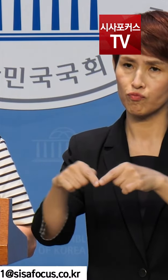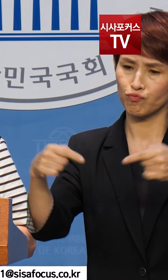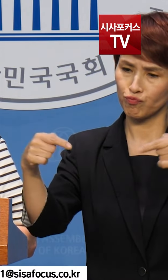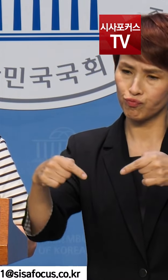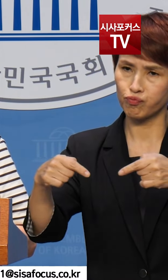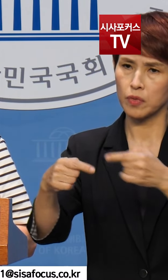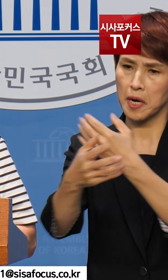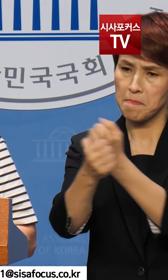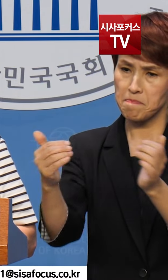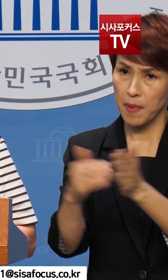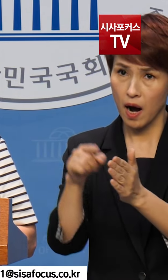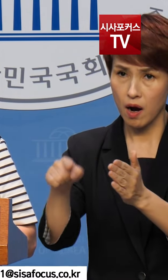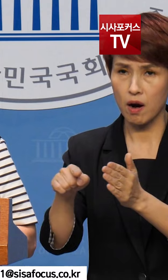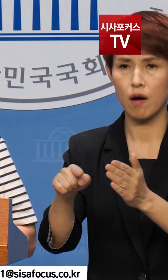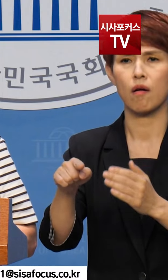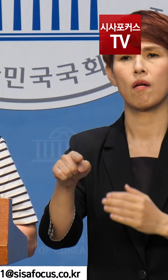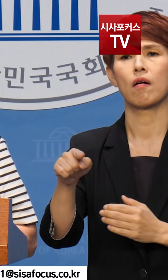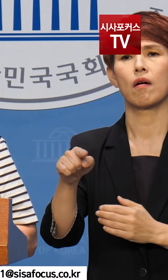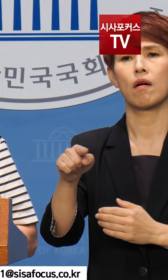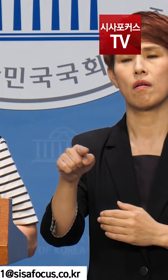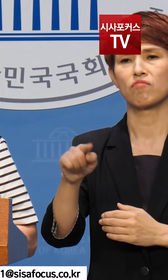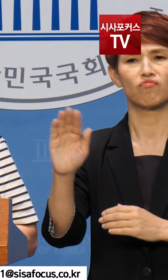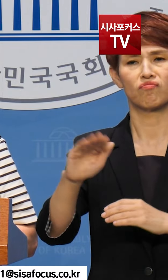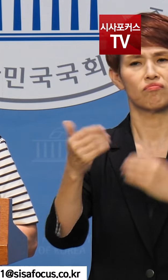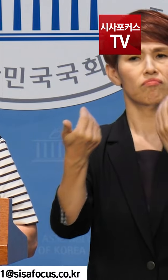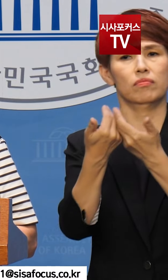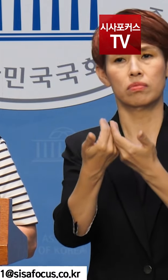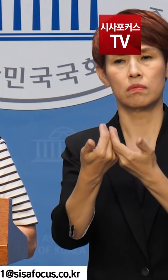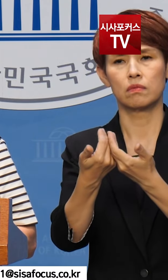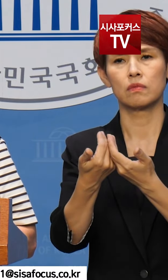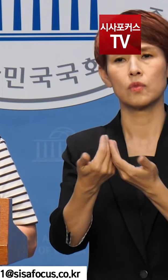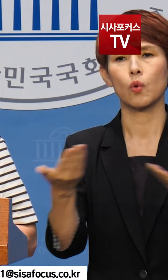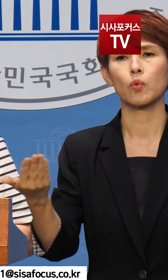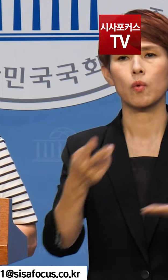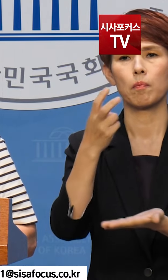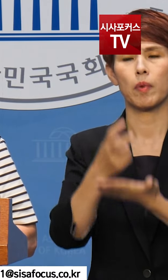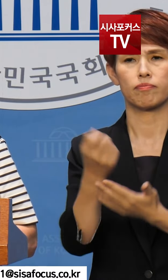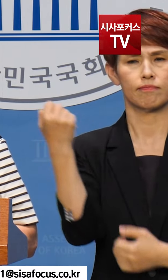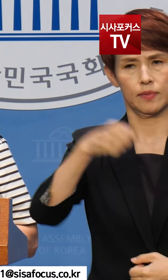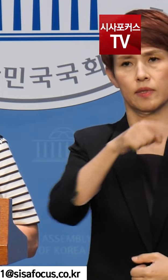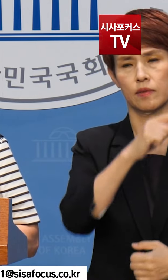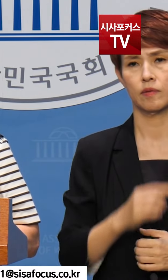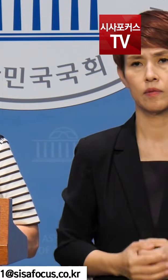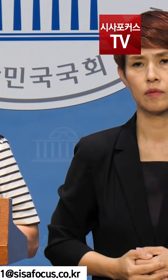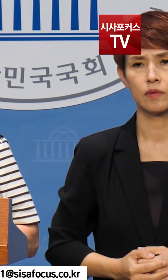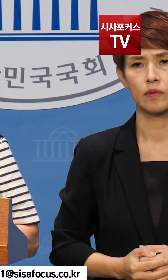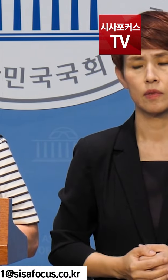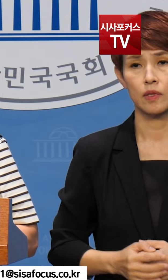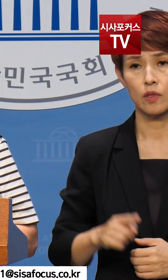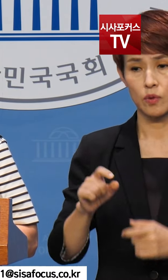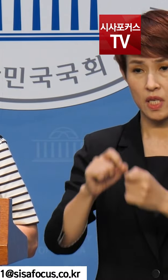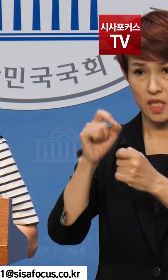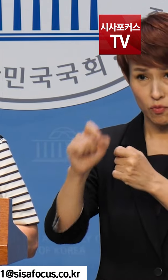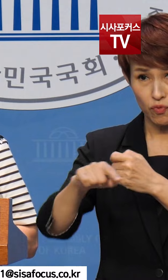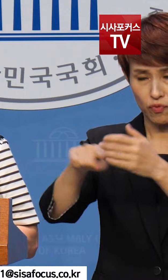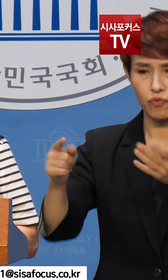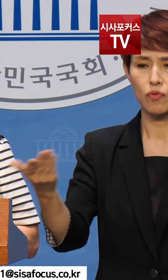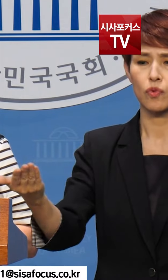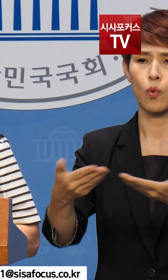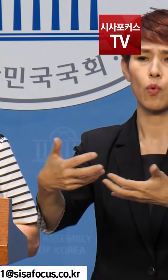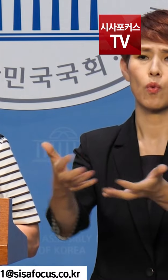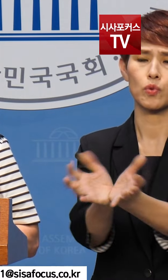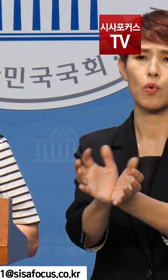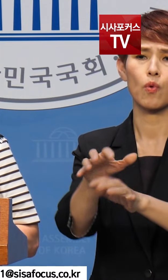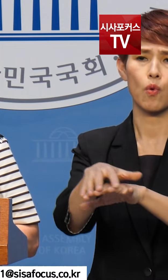부정하며 노동법을 완전히 무시하고 있습니다. 항우연지부는 단독으로 과반노조일 뿐만 아니라